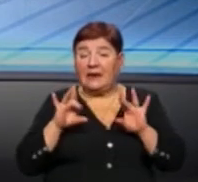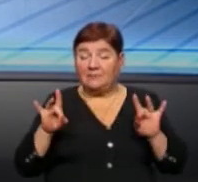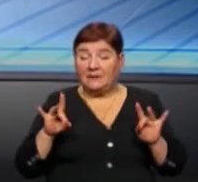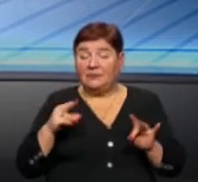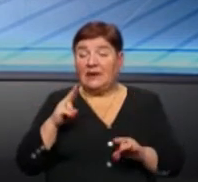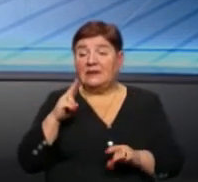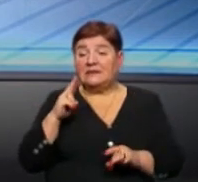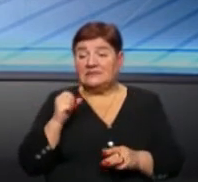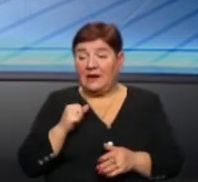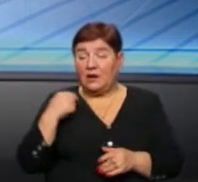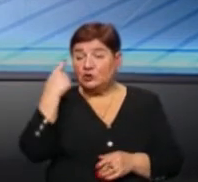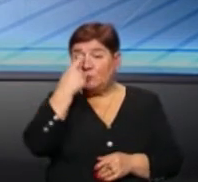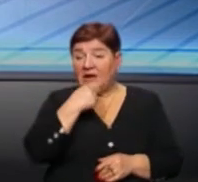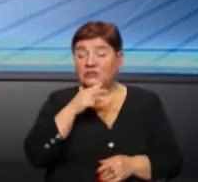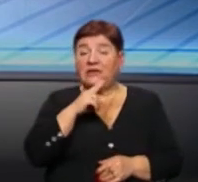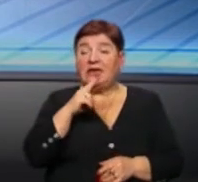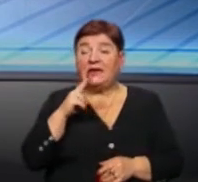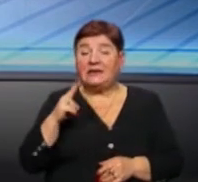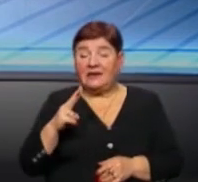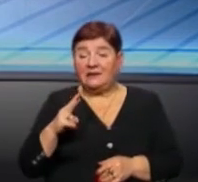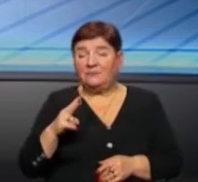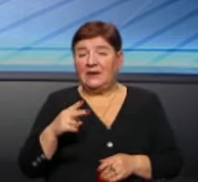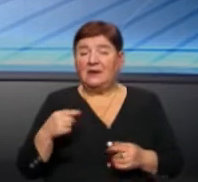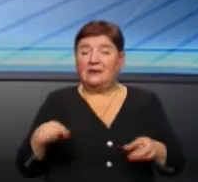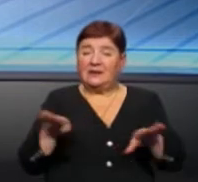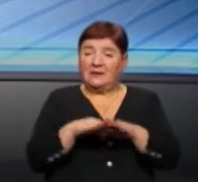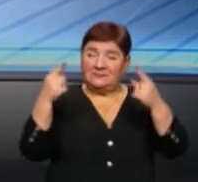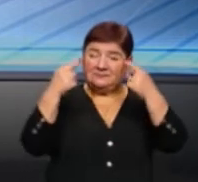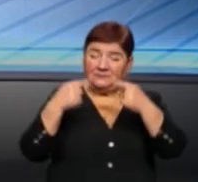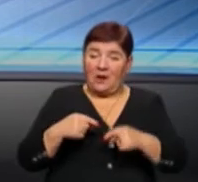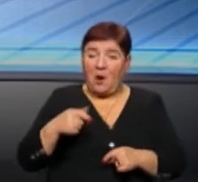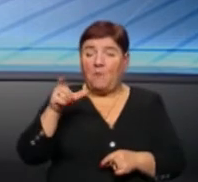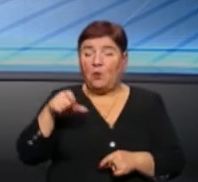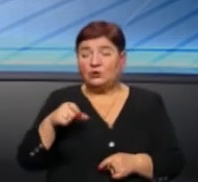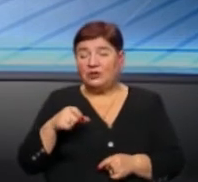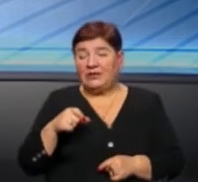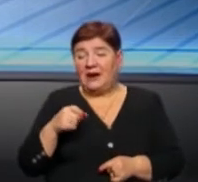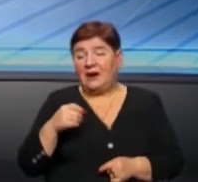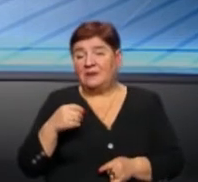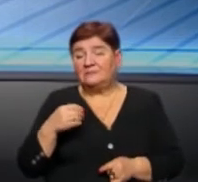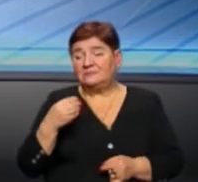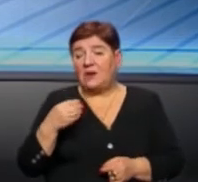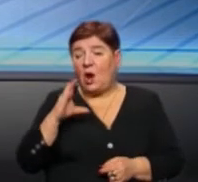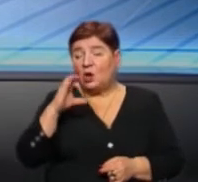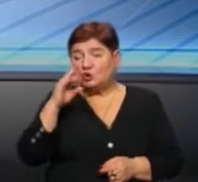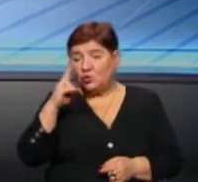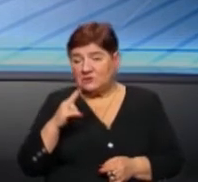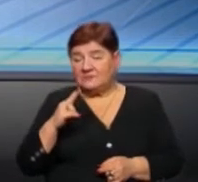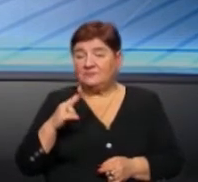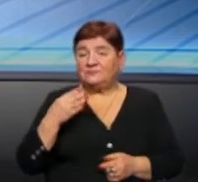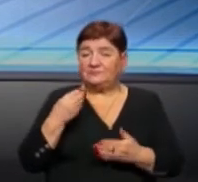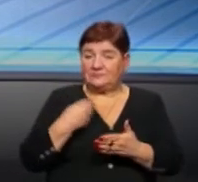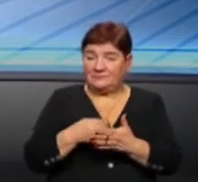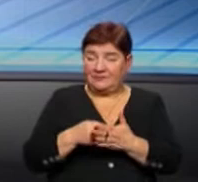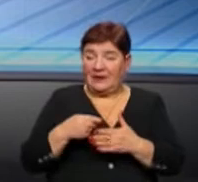та або зображення, які є дискримінаційними за ознаками походження людини із соціального і майнового стану, расової